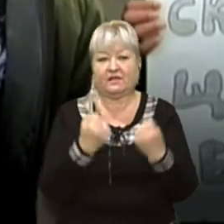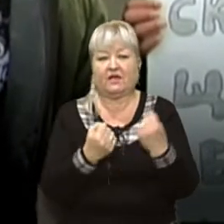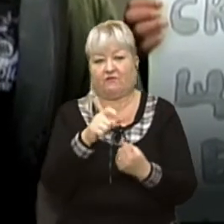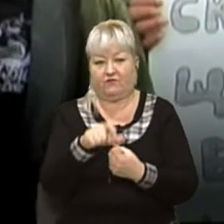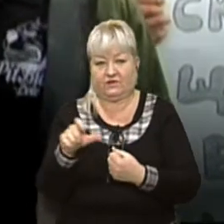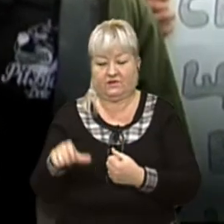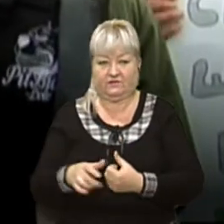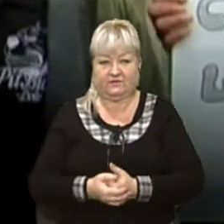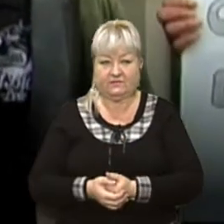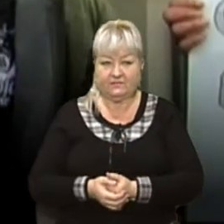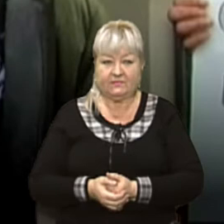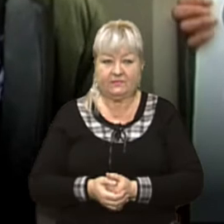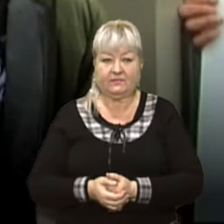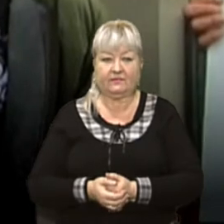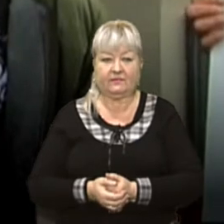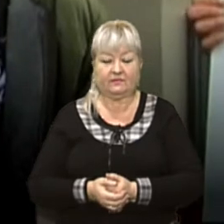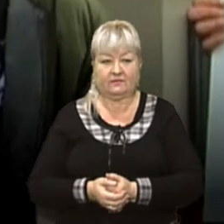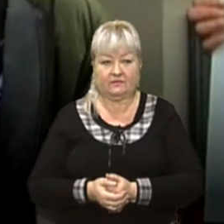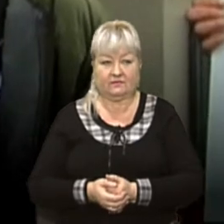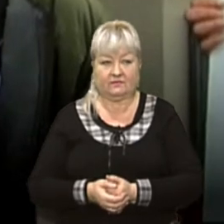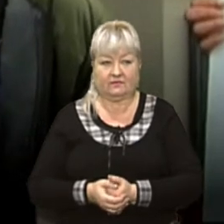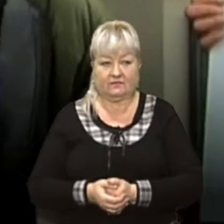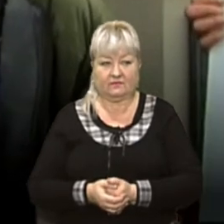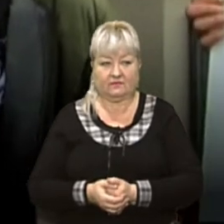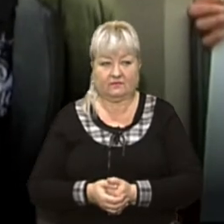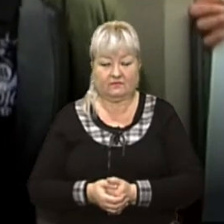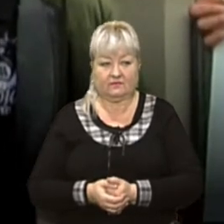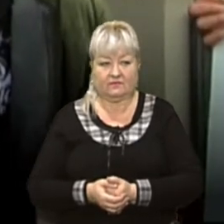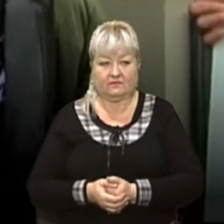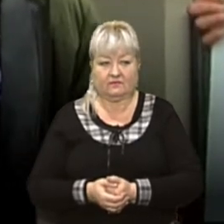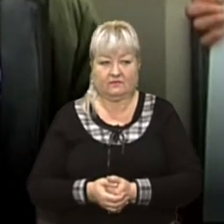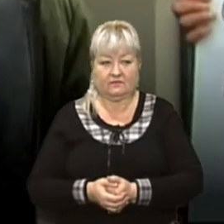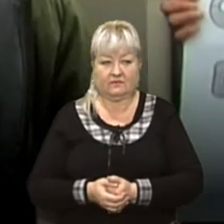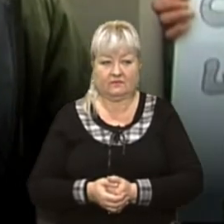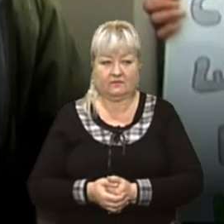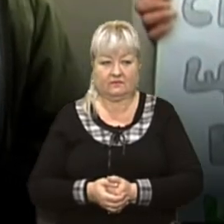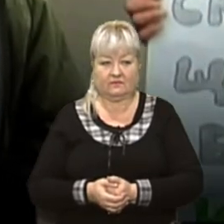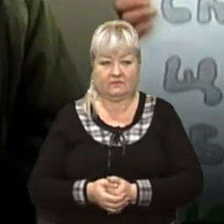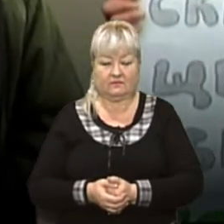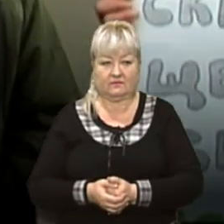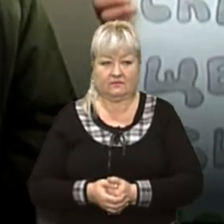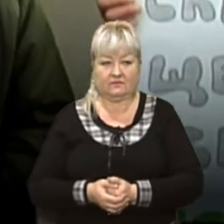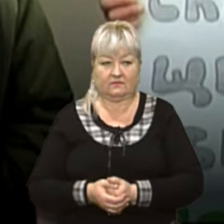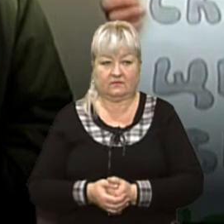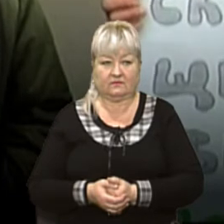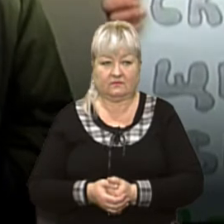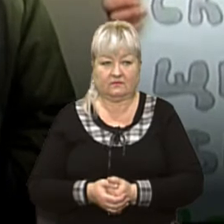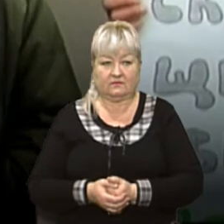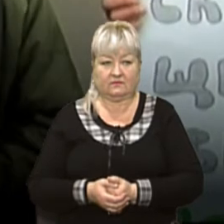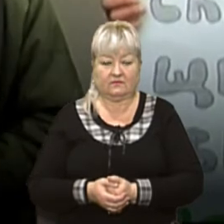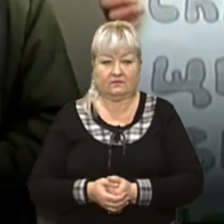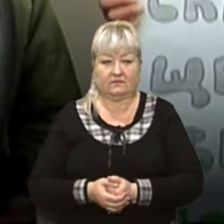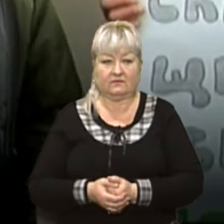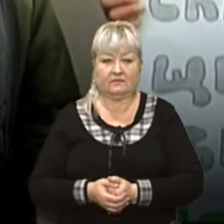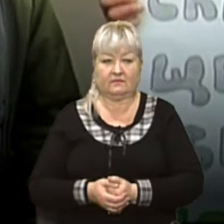водія, який є в стані спініння. Напевно, він в наркотичному, бачите, які в нього очі. Він цілий, ціло ніч з кимось бився, бив в нічному клубі.